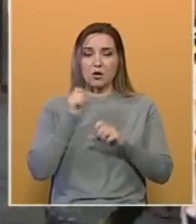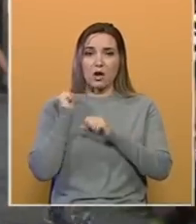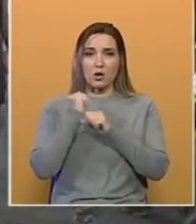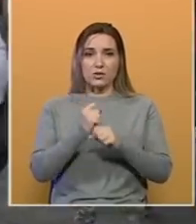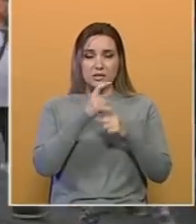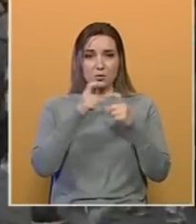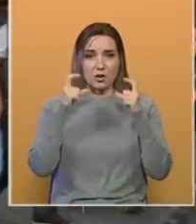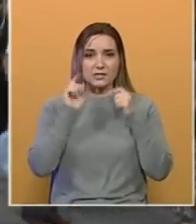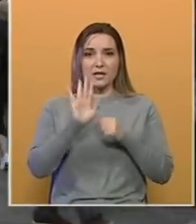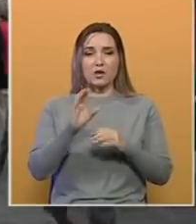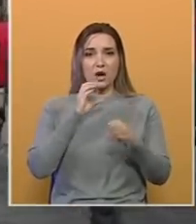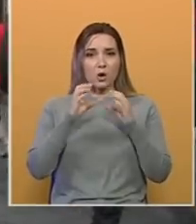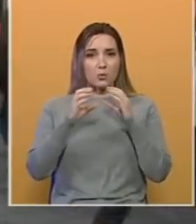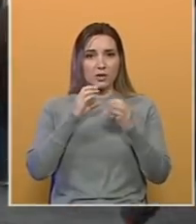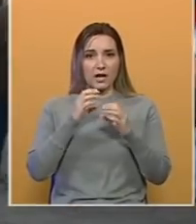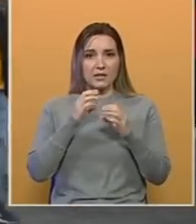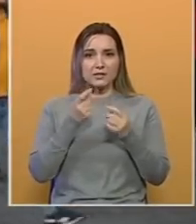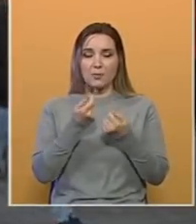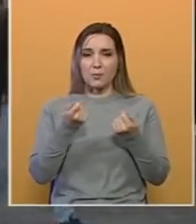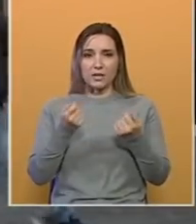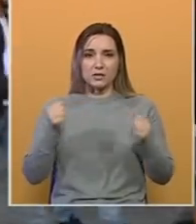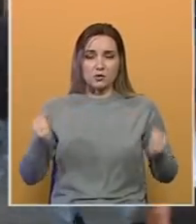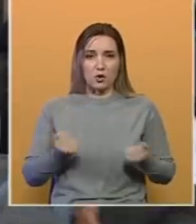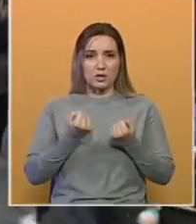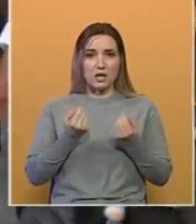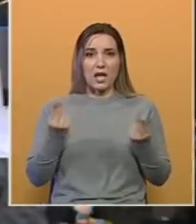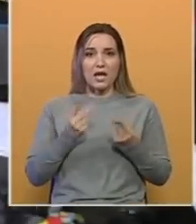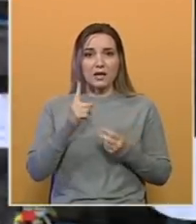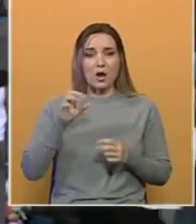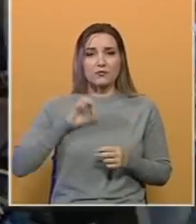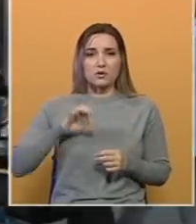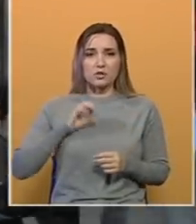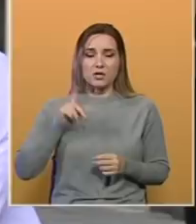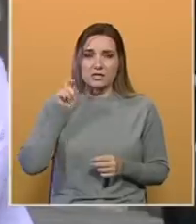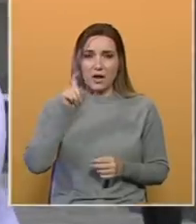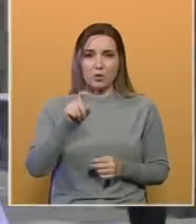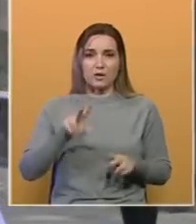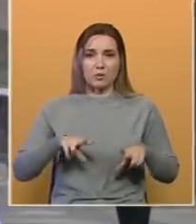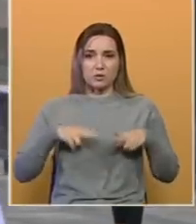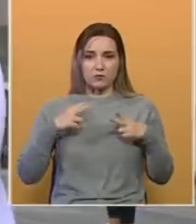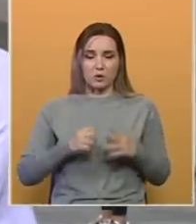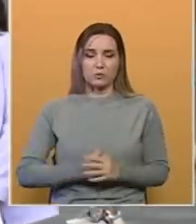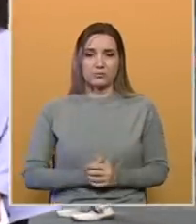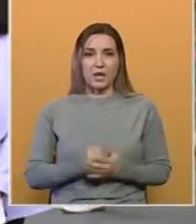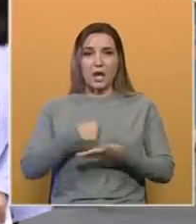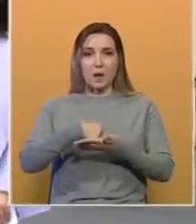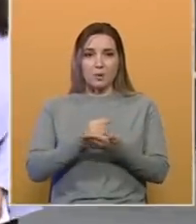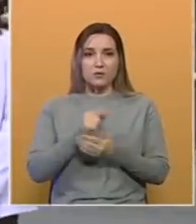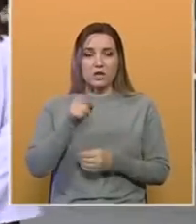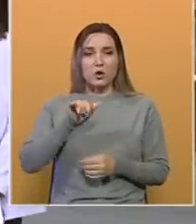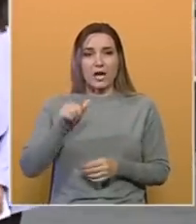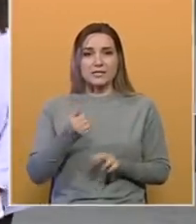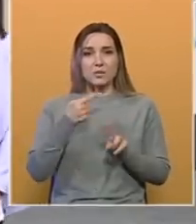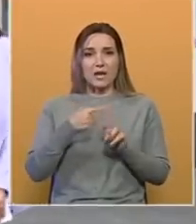preko lica, njihova komunikacija je poprilično otežana, kao i funkcionisanje u svakodnevnom životu. Potvrđuje nam to